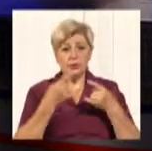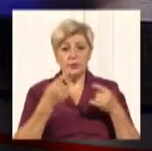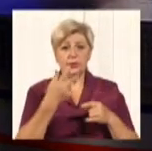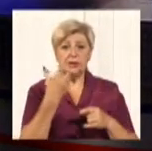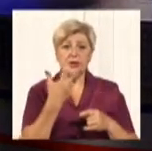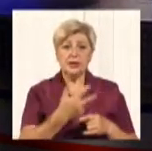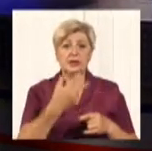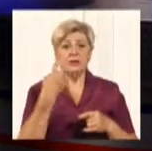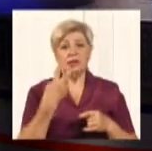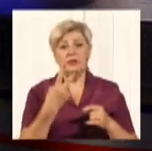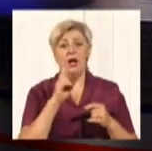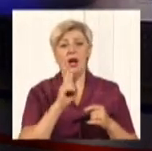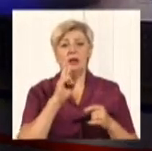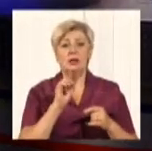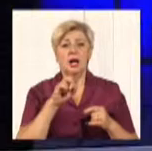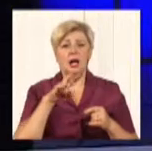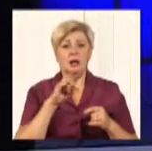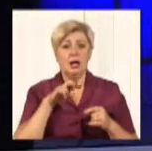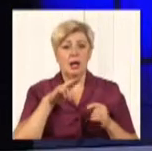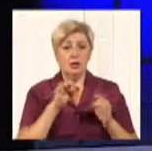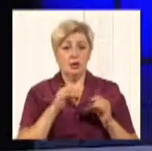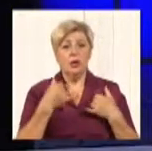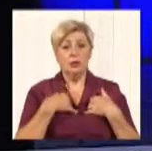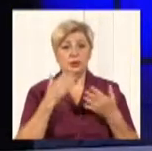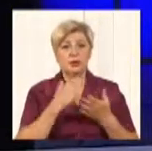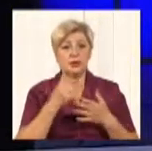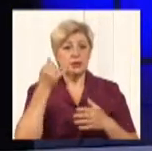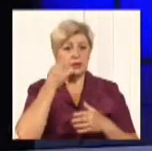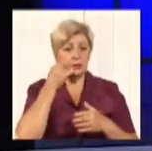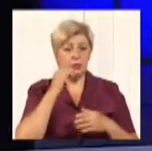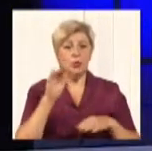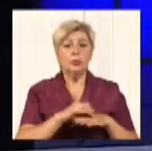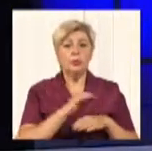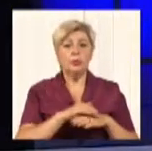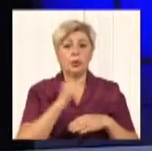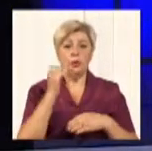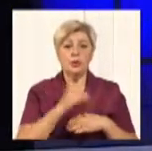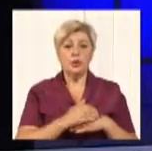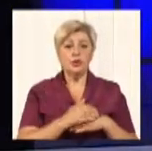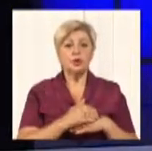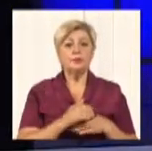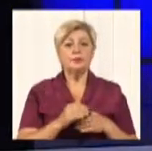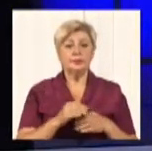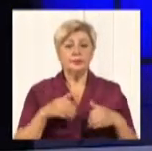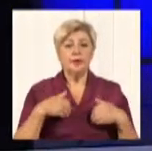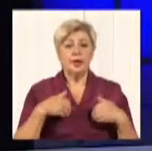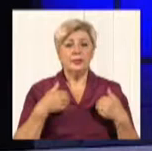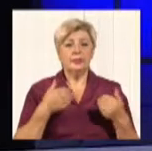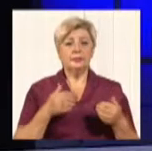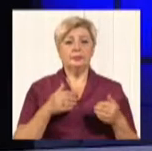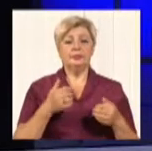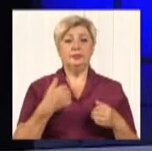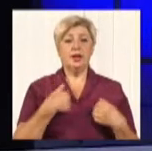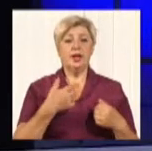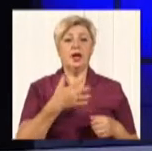регіональних і місцевих телеканали. І у нас є дзвінок. Доброго вечора. Доброго вечора. Доброго вечора. Ваше